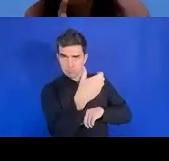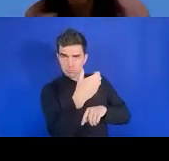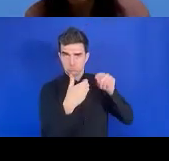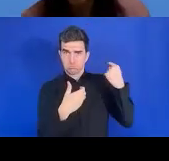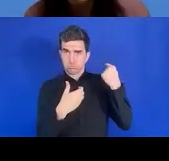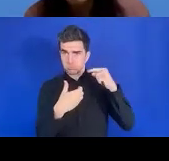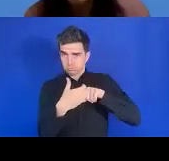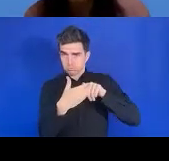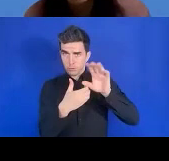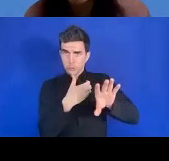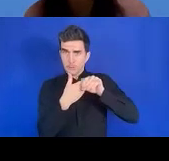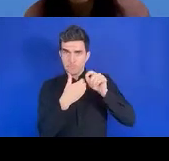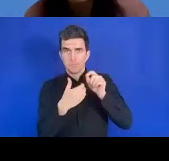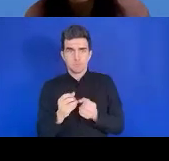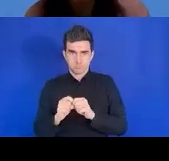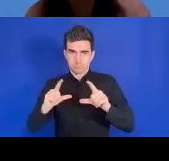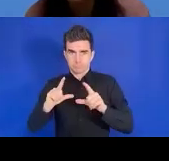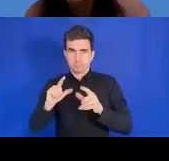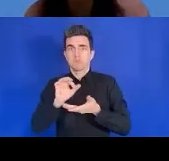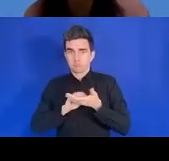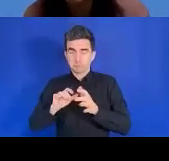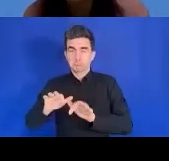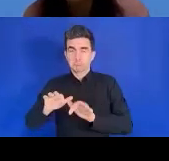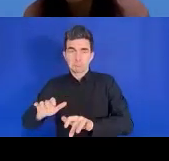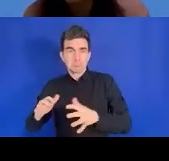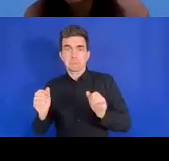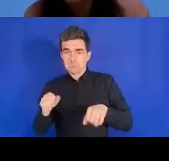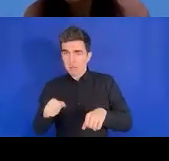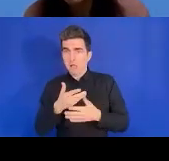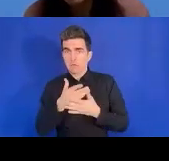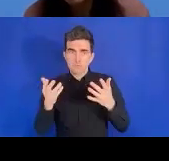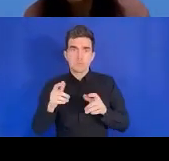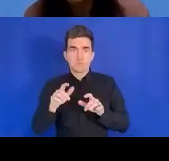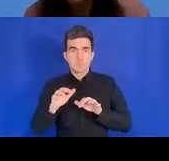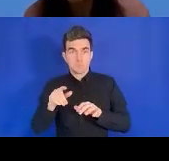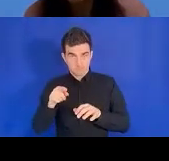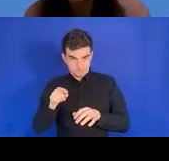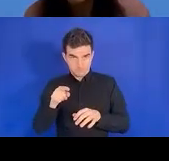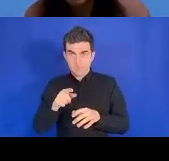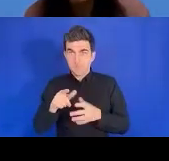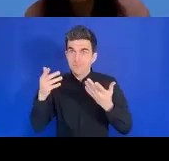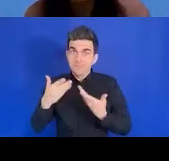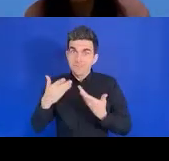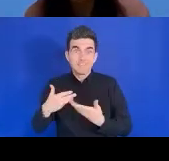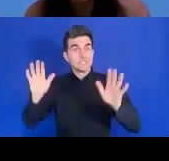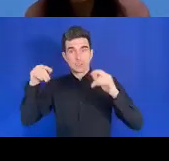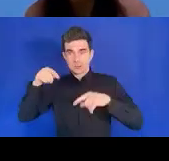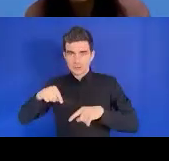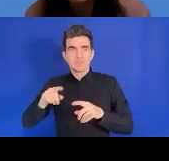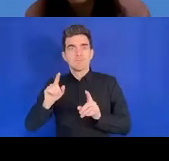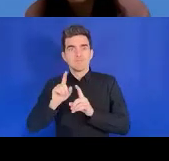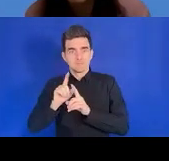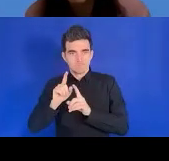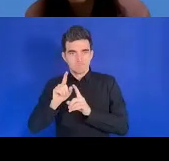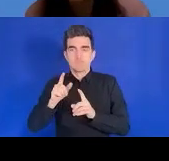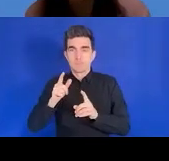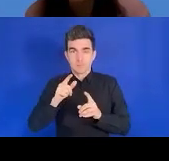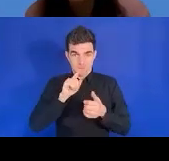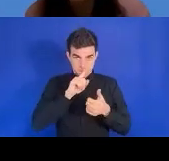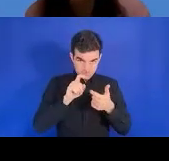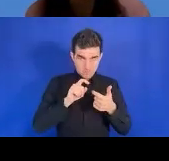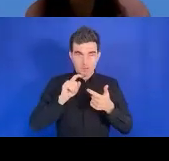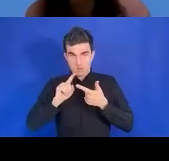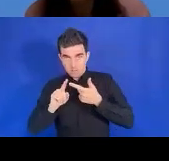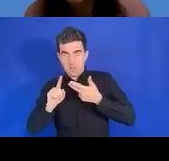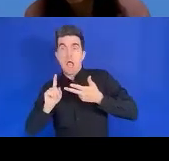Et aussi, nous avons un service, une étude d'évaluation qui peut également être accessible à travers le même